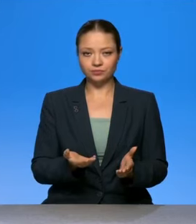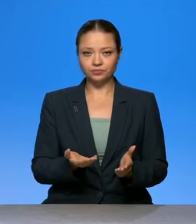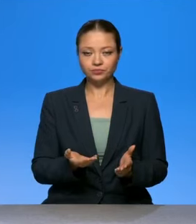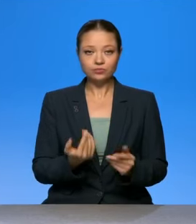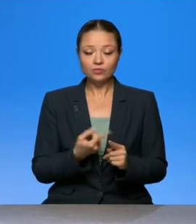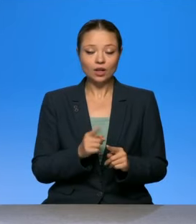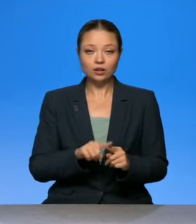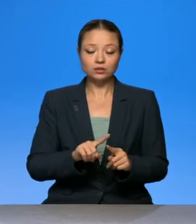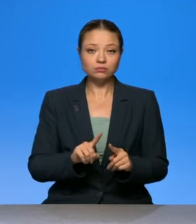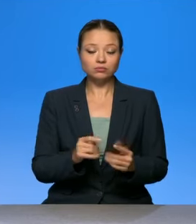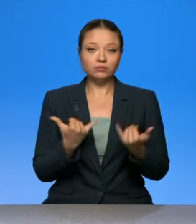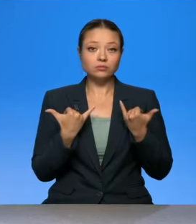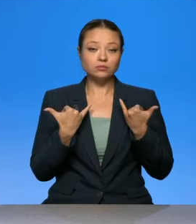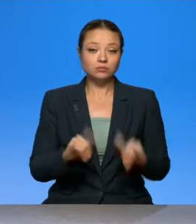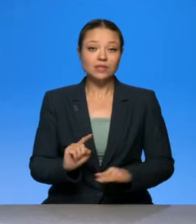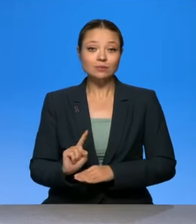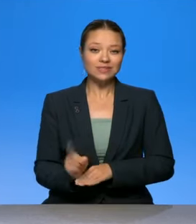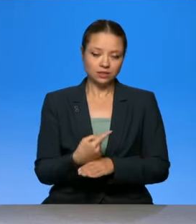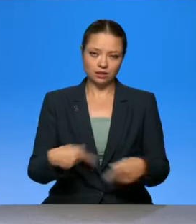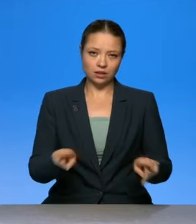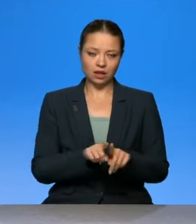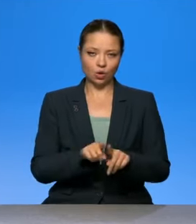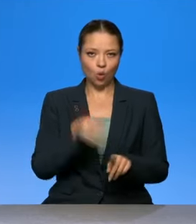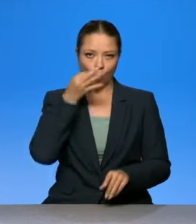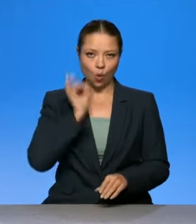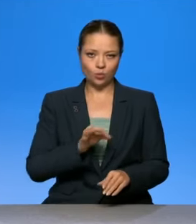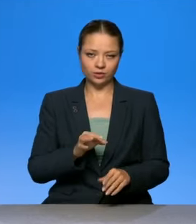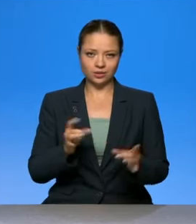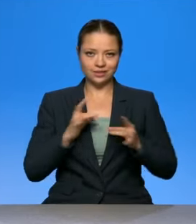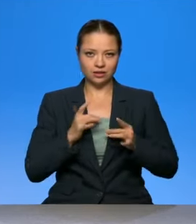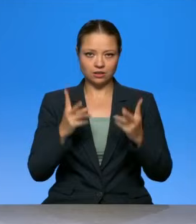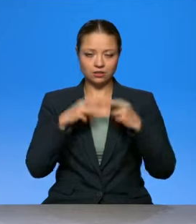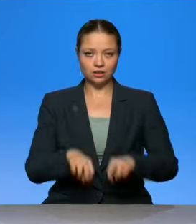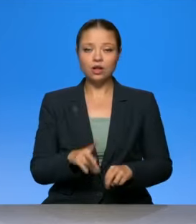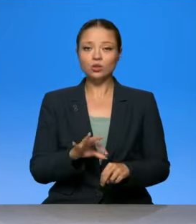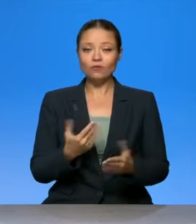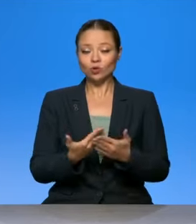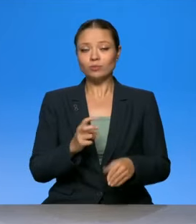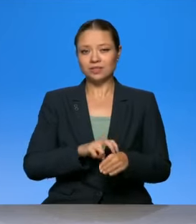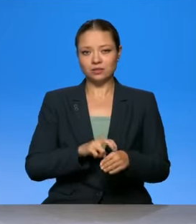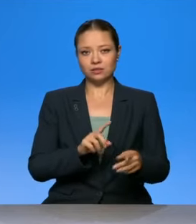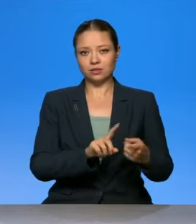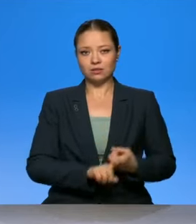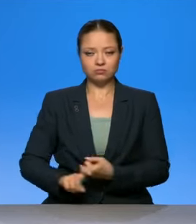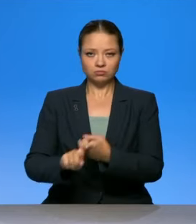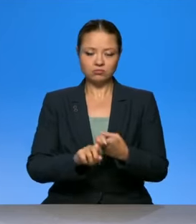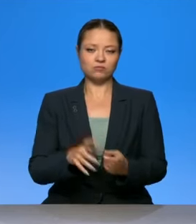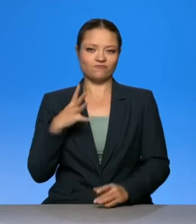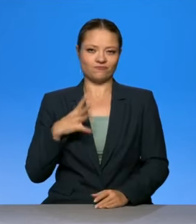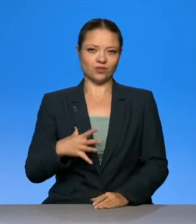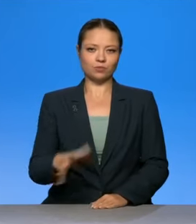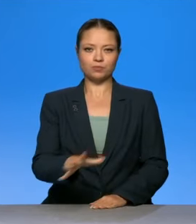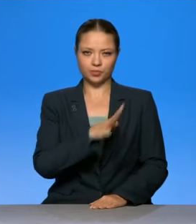беспрецедентный такой вот опыт стресс-теста. Система здравоохранения этот опыт прошла. Я думаю, ну, естественно, из этой вот